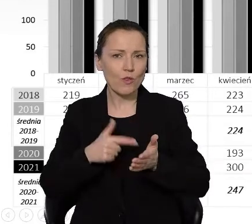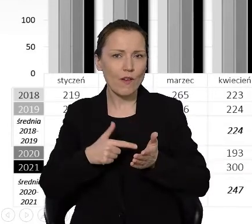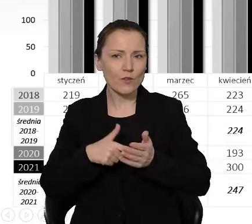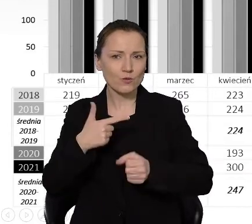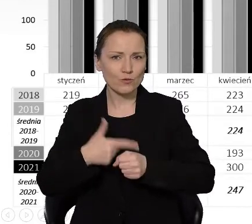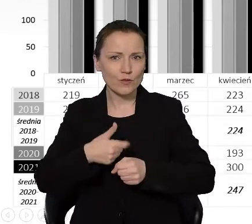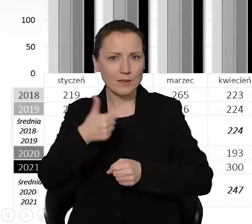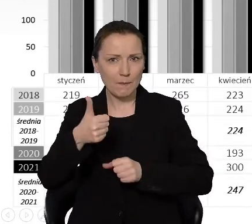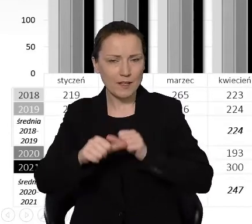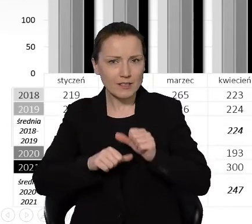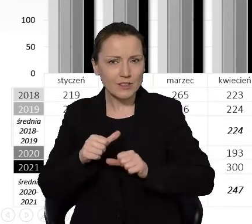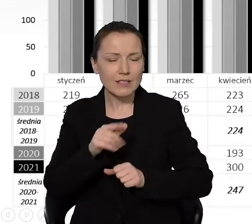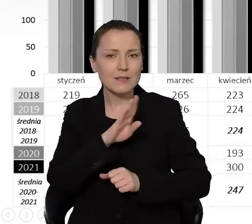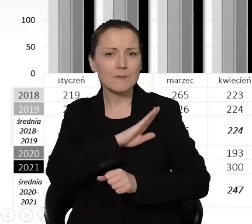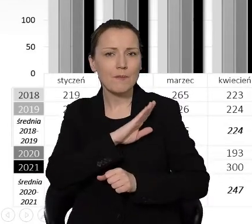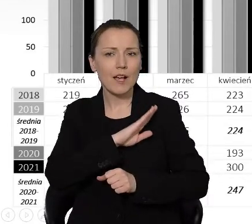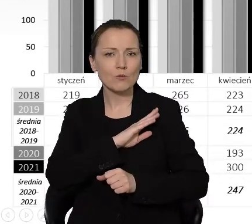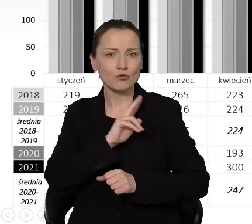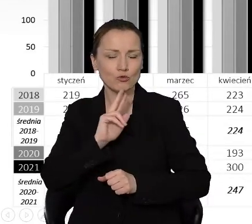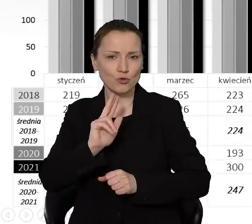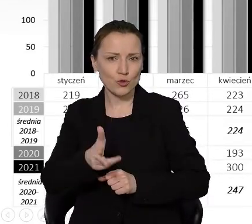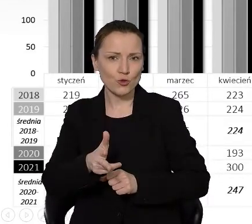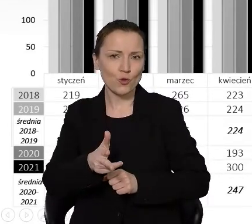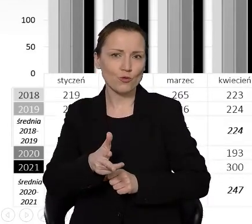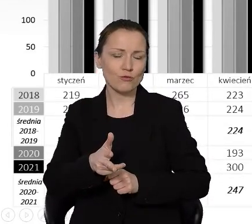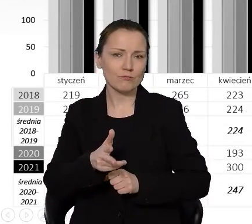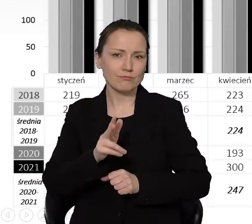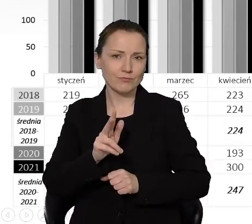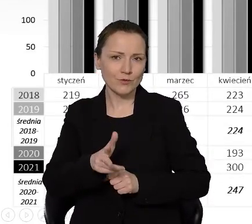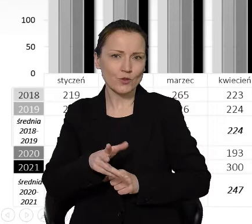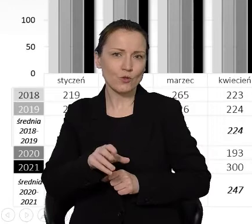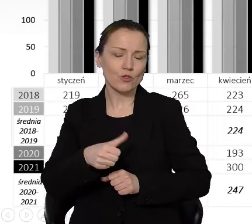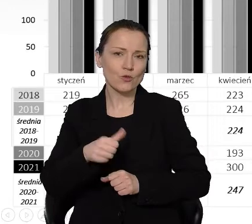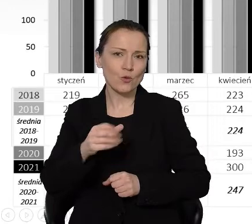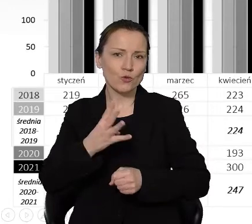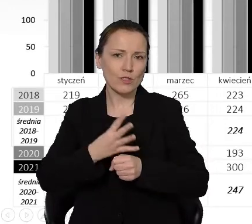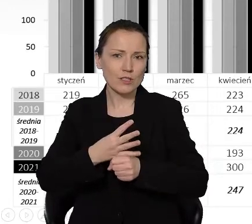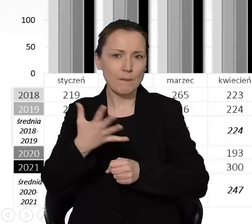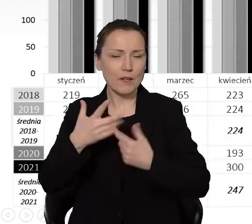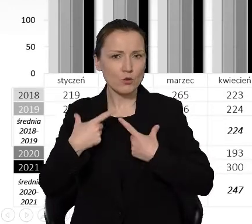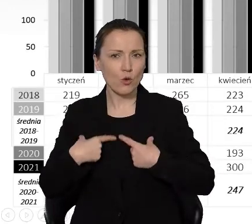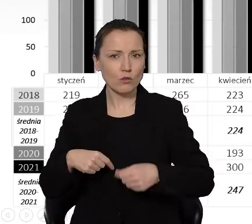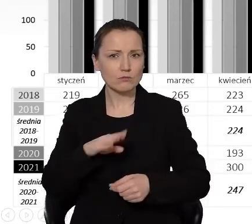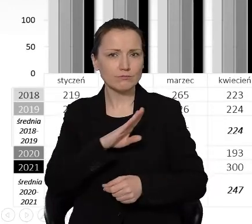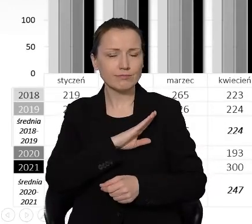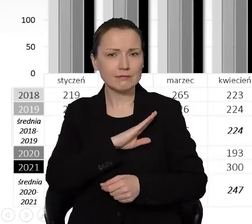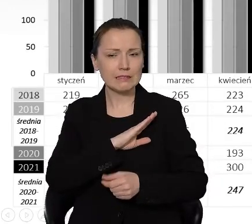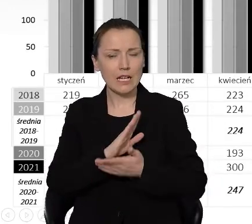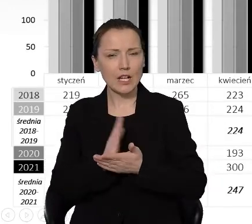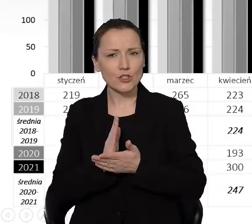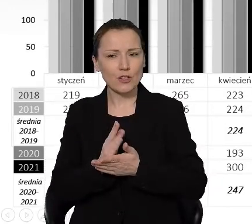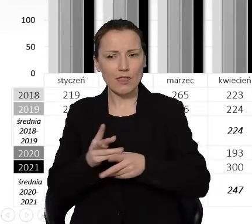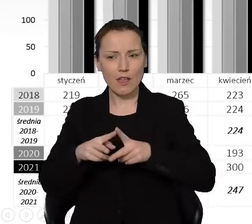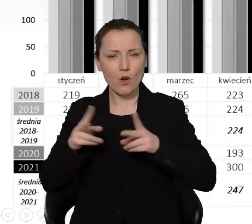zmarło 3145 Torunianek i Torunian, a średnia z dwóch lat